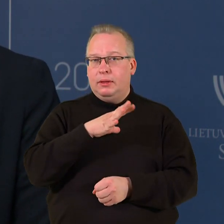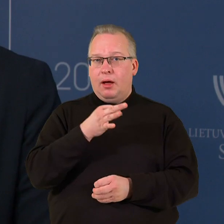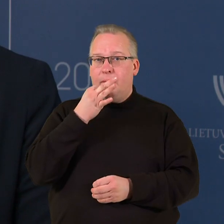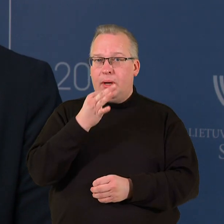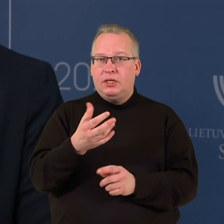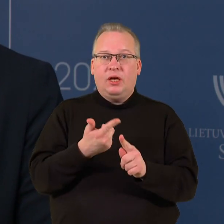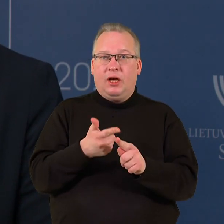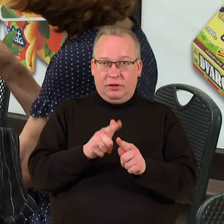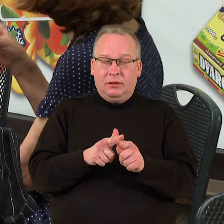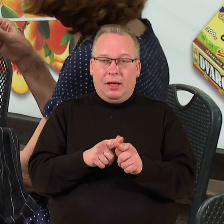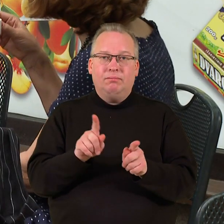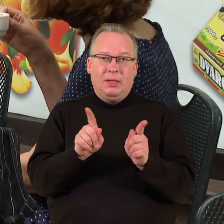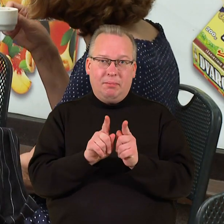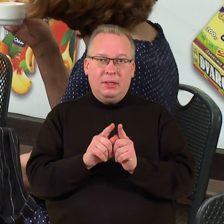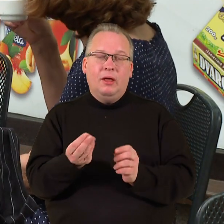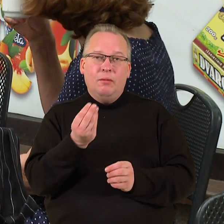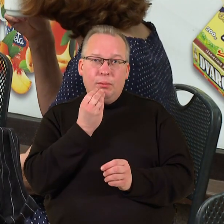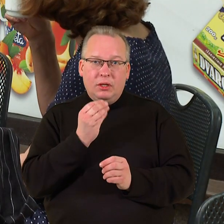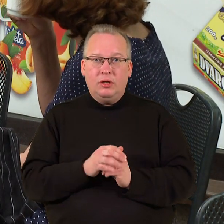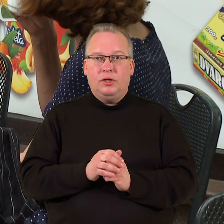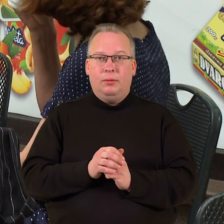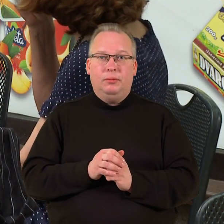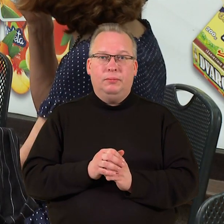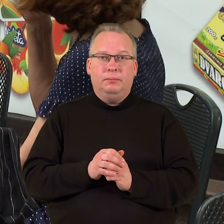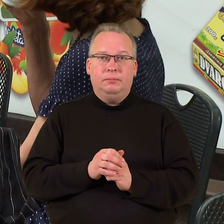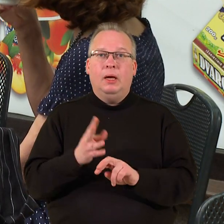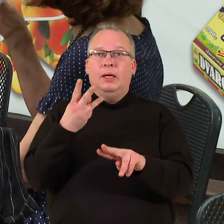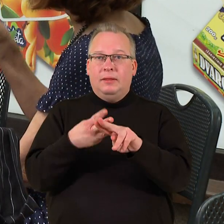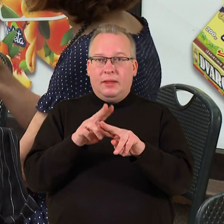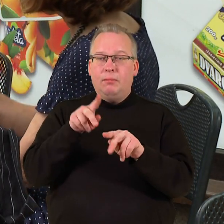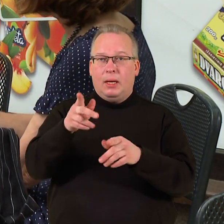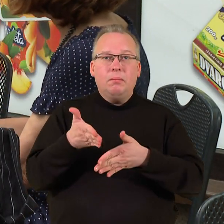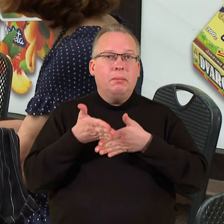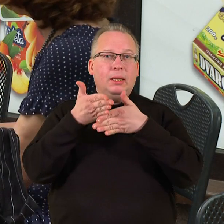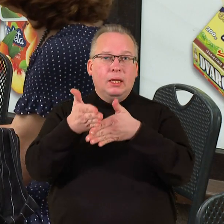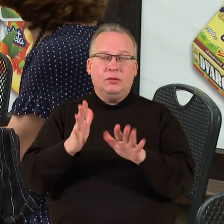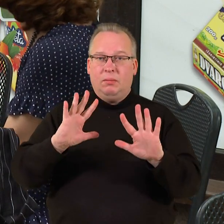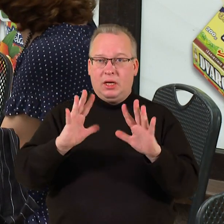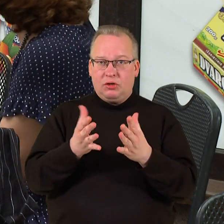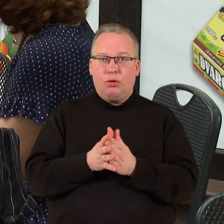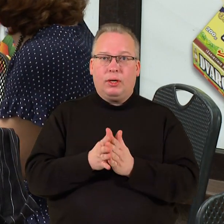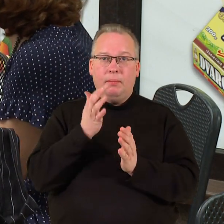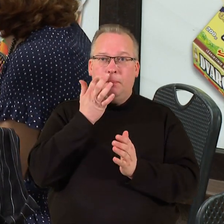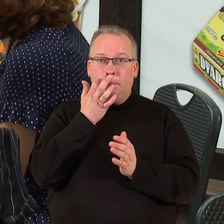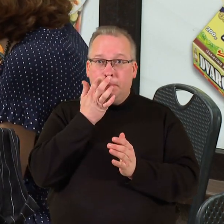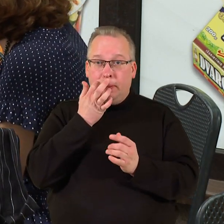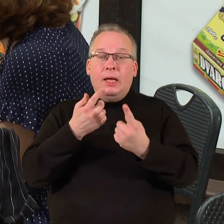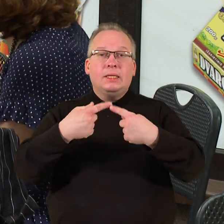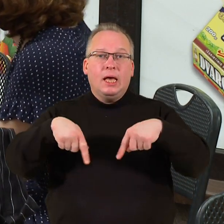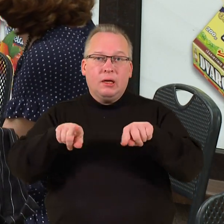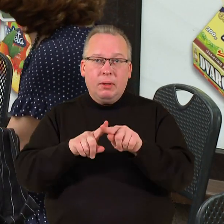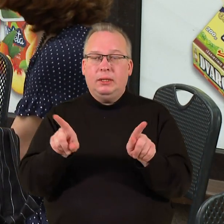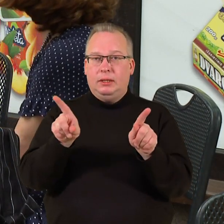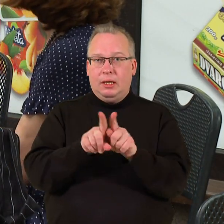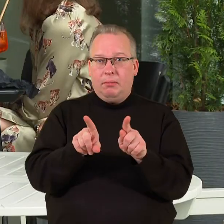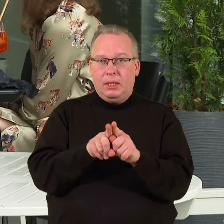pati tuo nepiknaudžiauju. Tai vis dėl to tam, kad padėtum kažkokiam segmentui, nedideliam, pakeliui